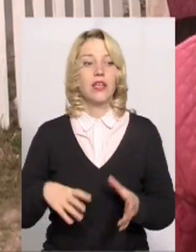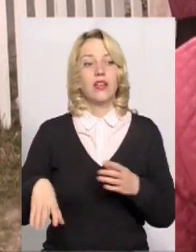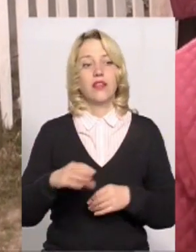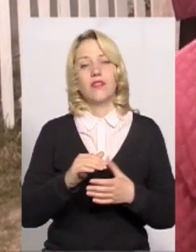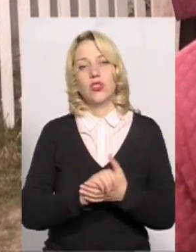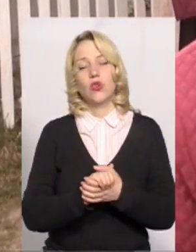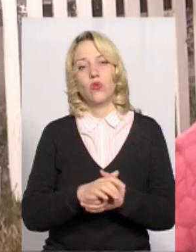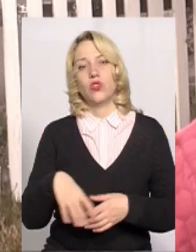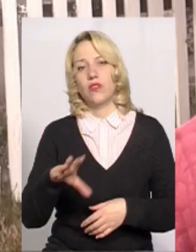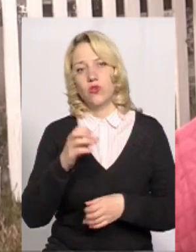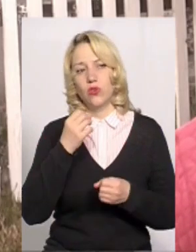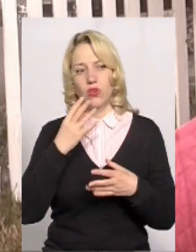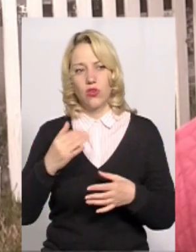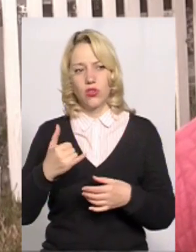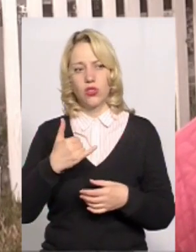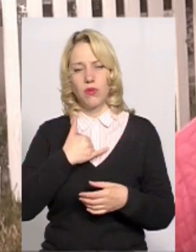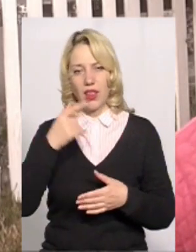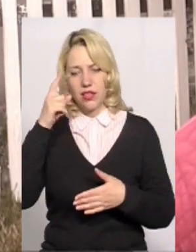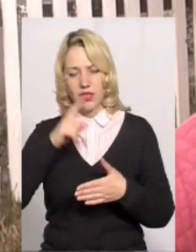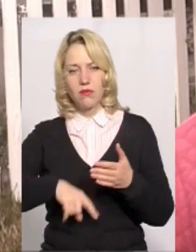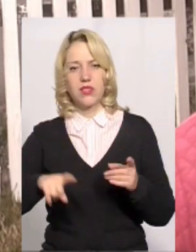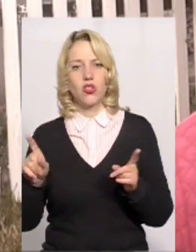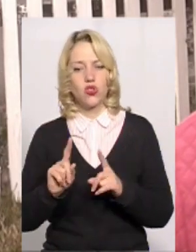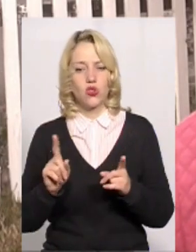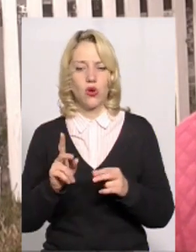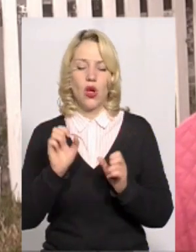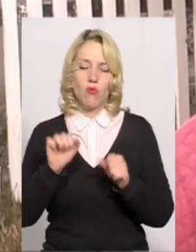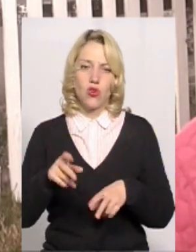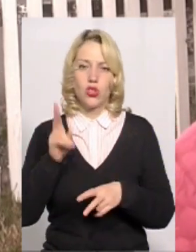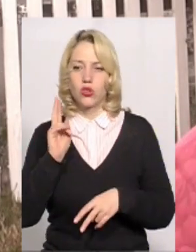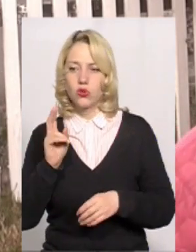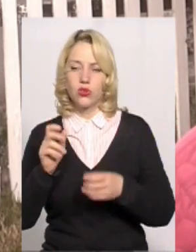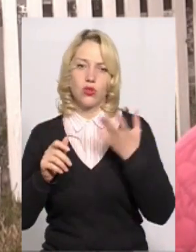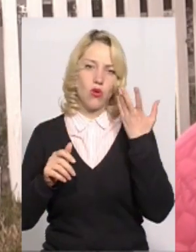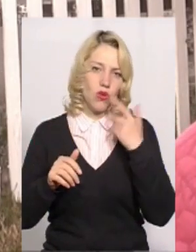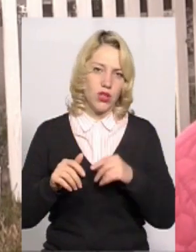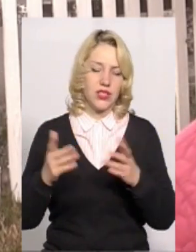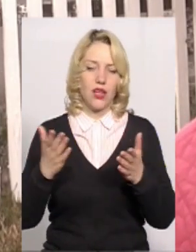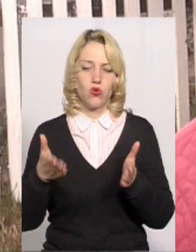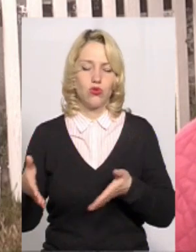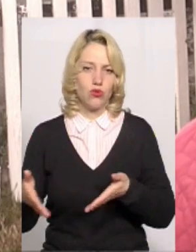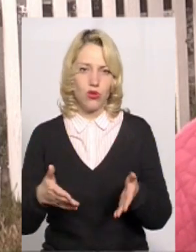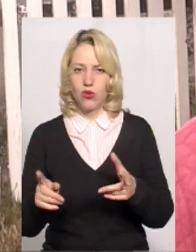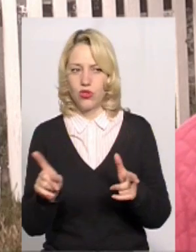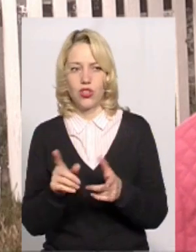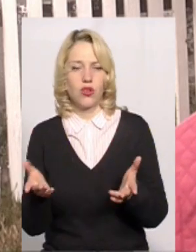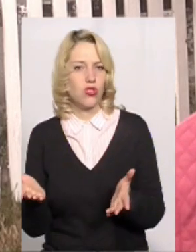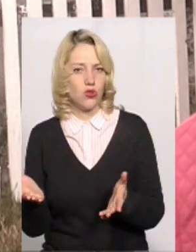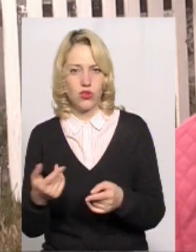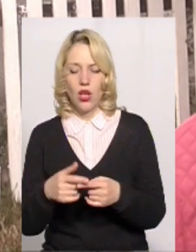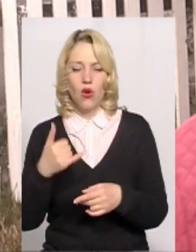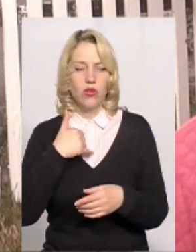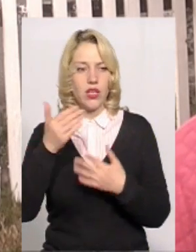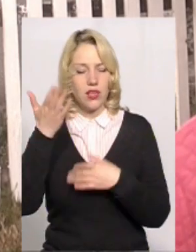дружимо, все нам добре. Ми надіємося, що якесь, може, хтось колись, чи якусь дорогу, чи якесь щось. В нас раніше